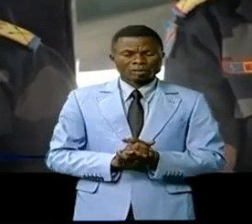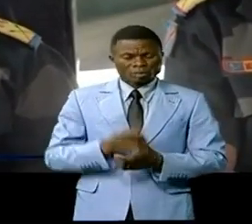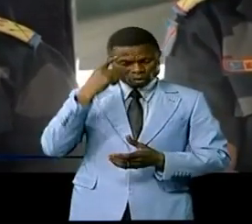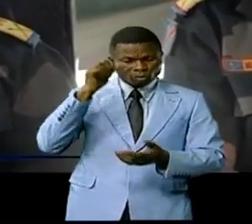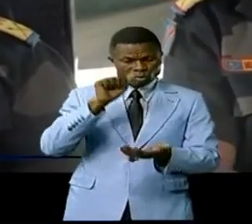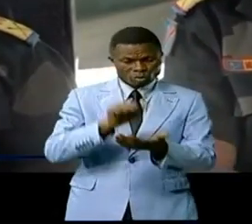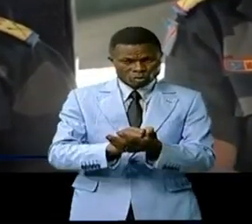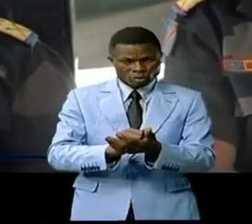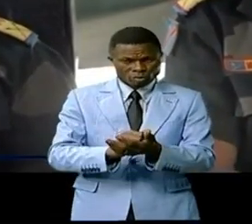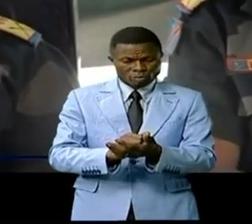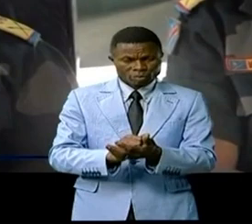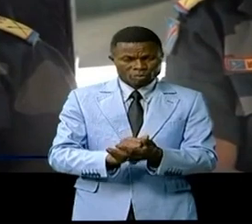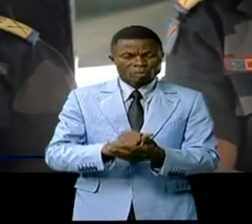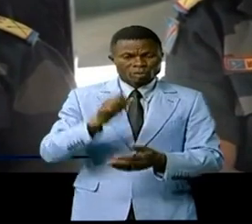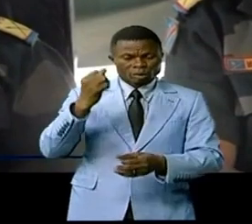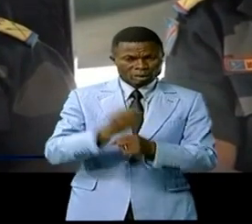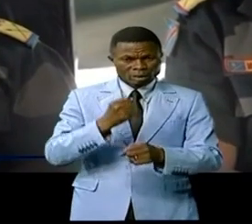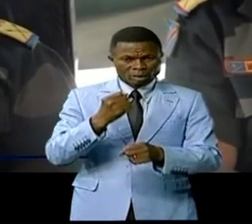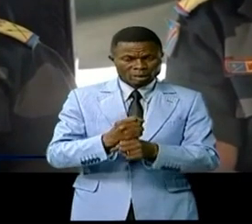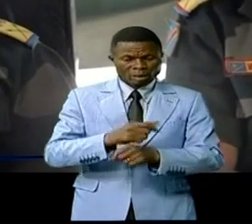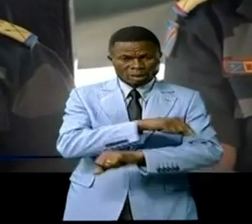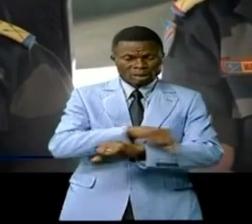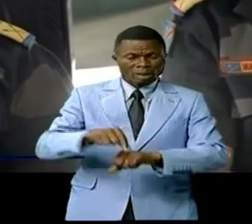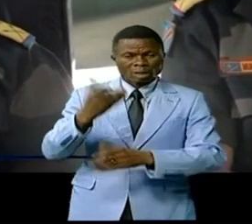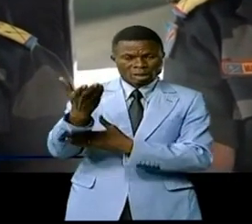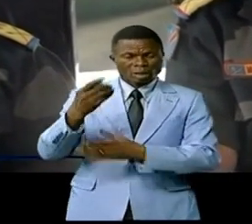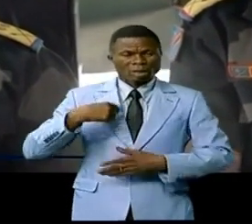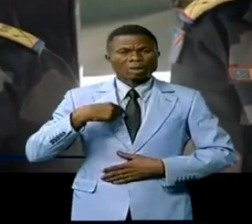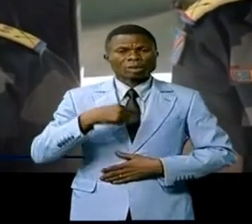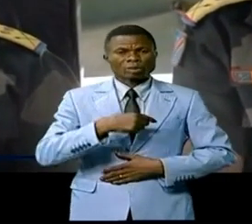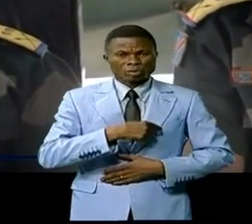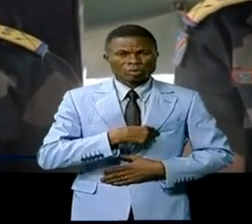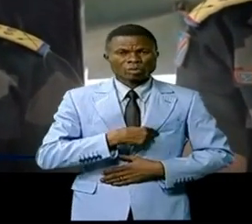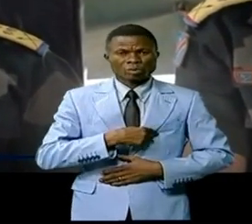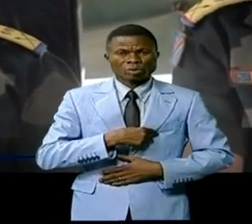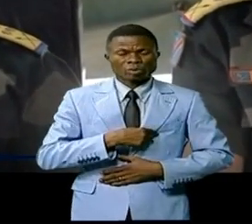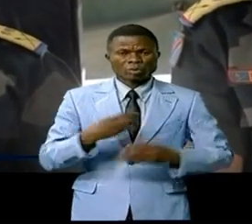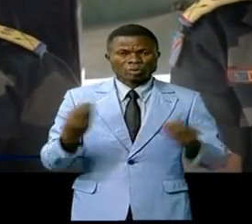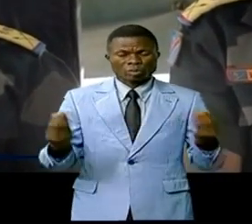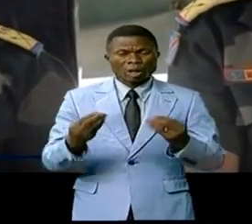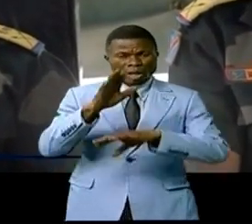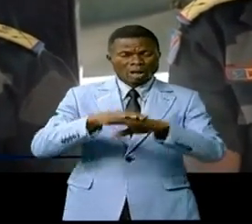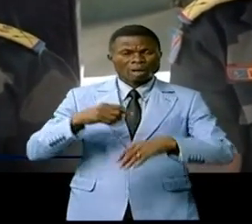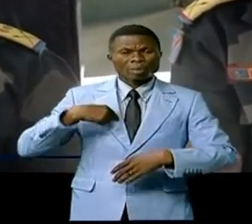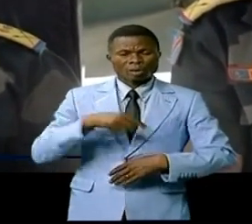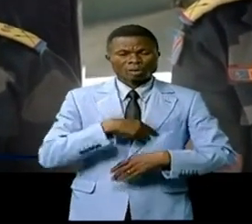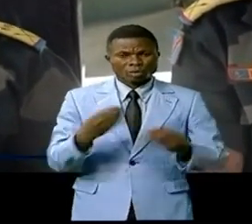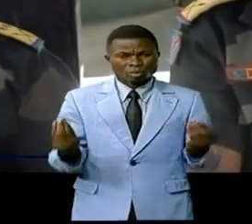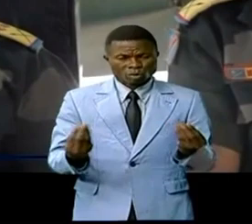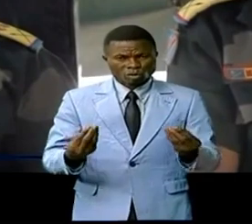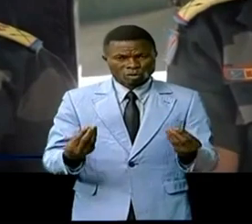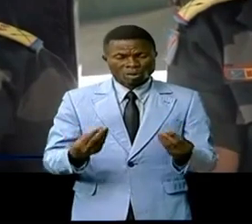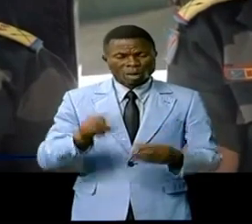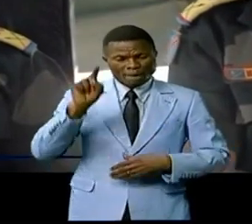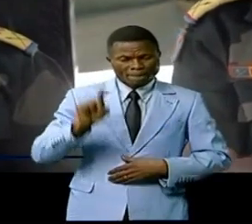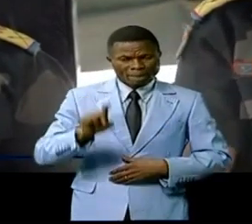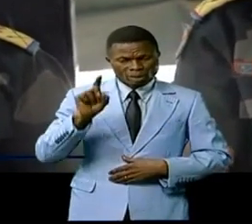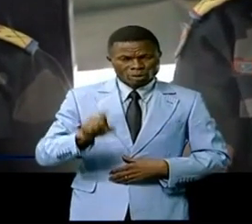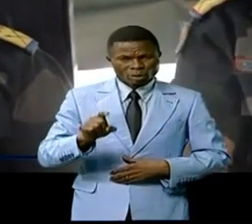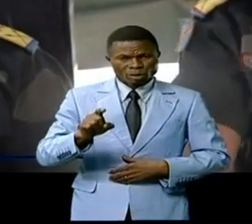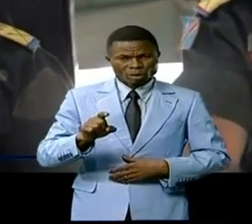de la procédure, la cour vous a appelé parce qu'elle voulait